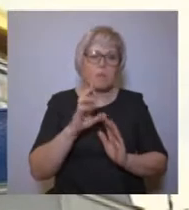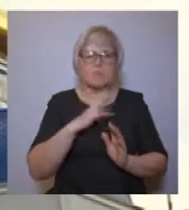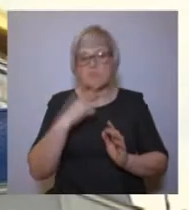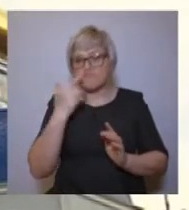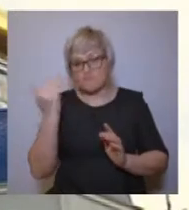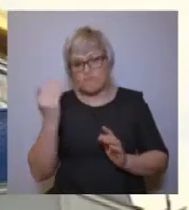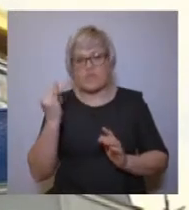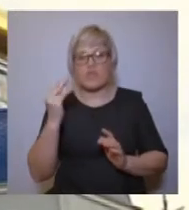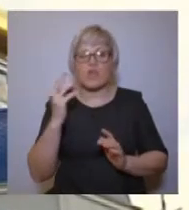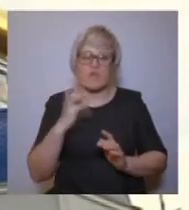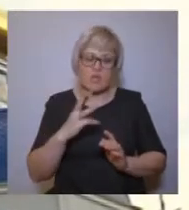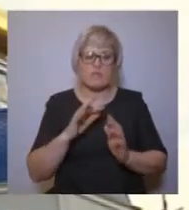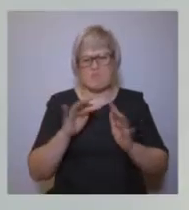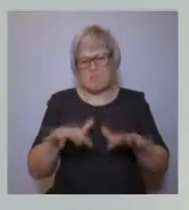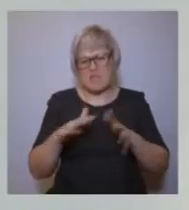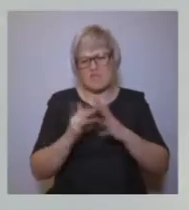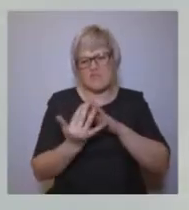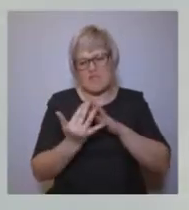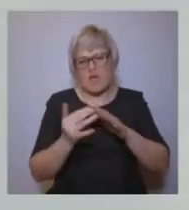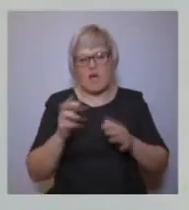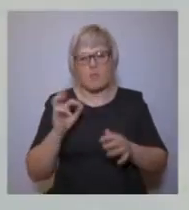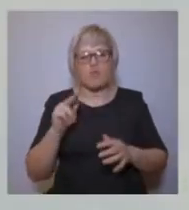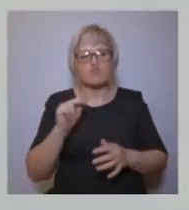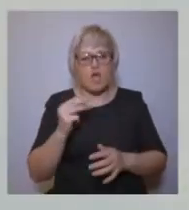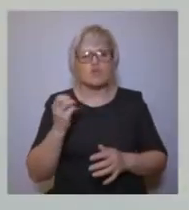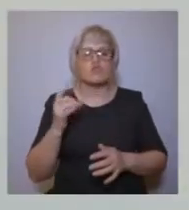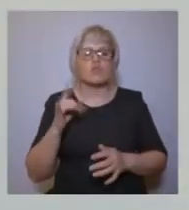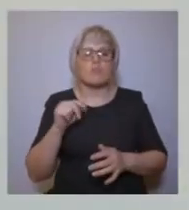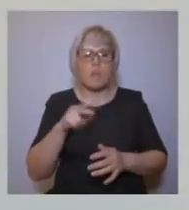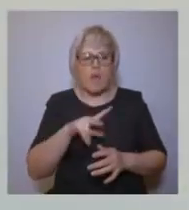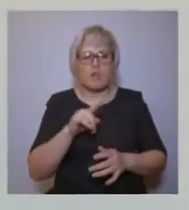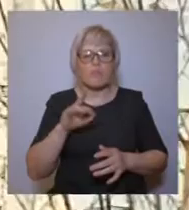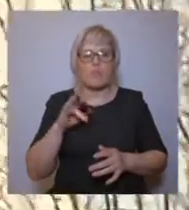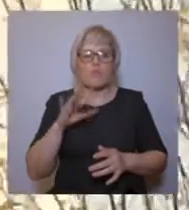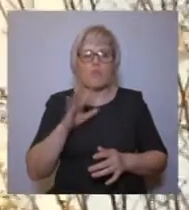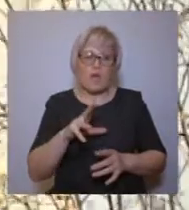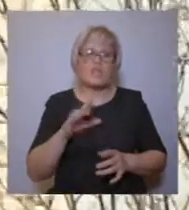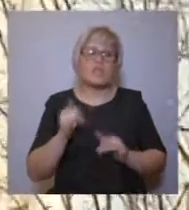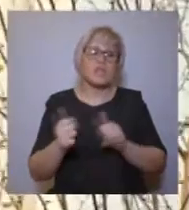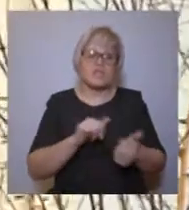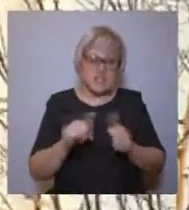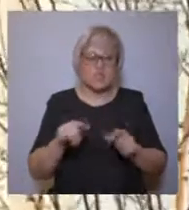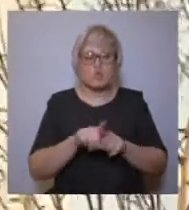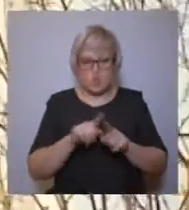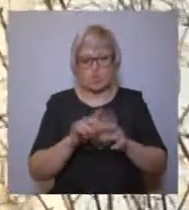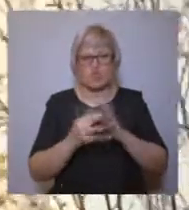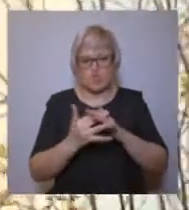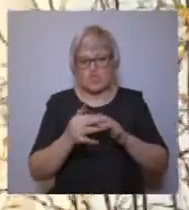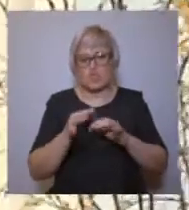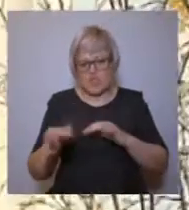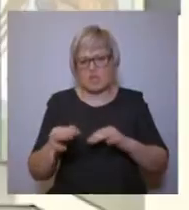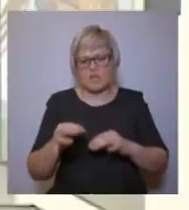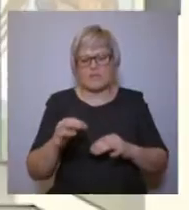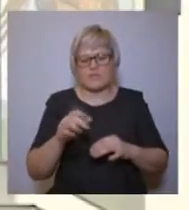храмы, основанные Филофеем, на территории нынешнего Кандинского района, в селах Болчары, Шаркалы, Павловат. Крестилось и Березово, по мнению